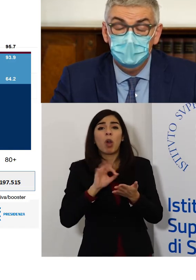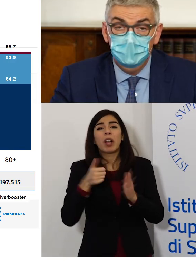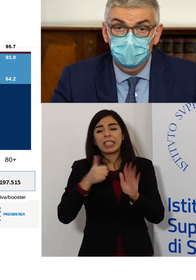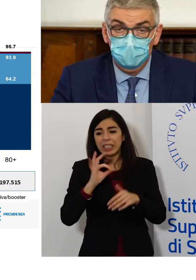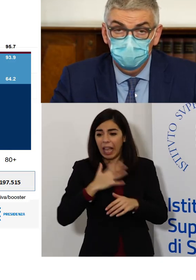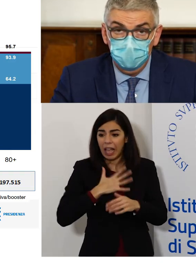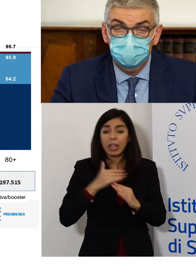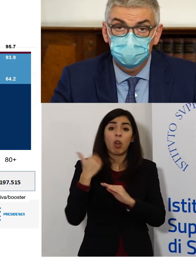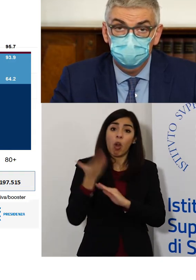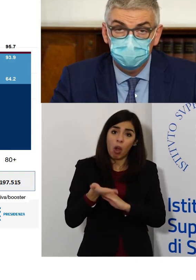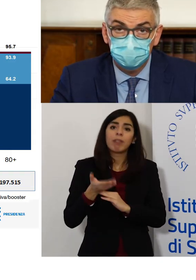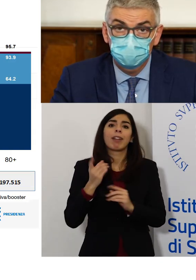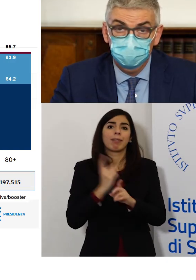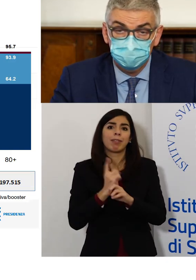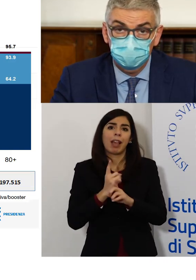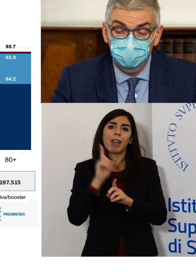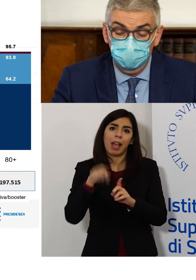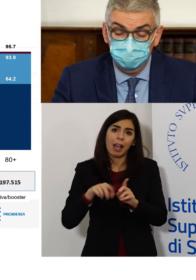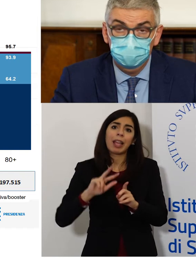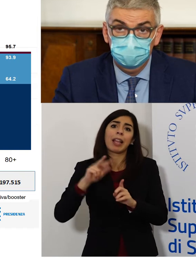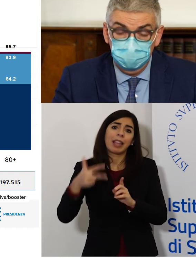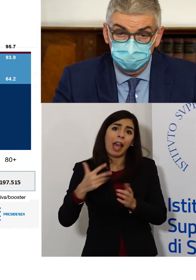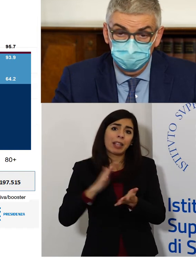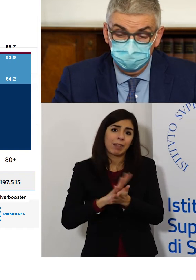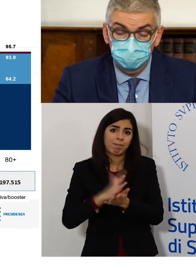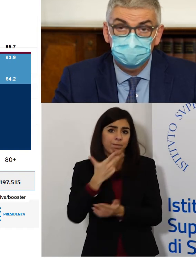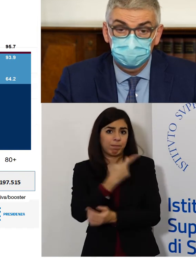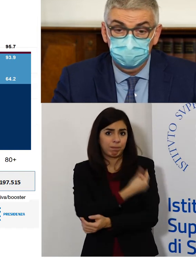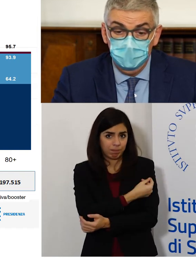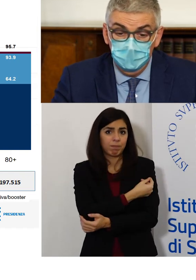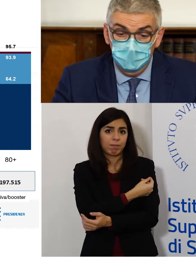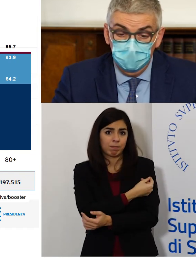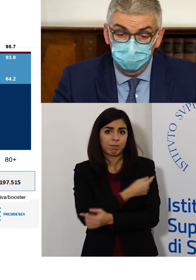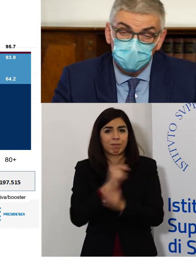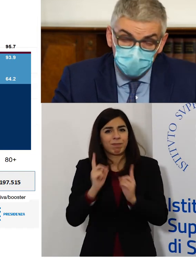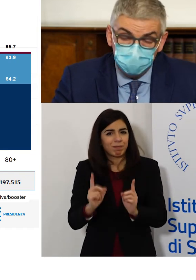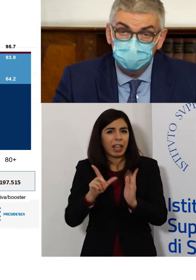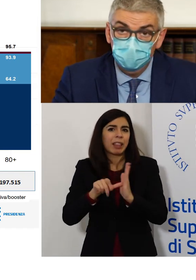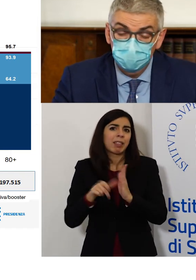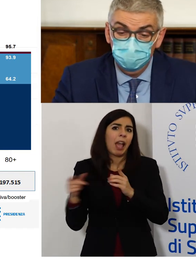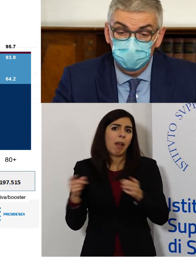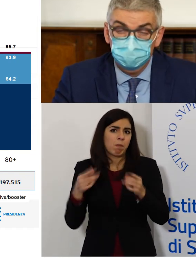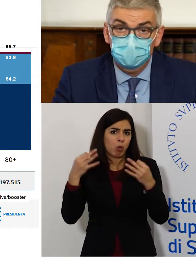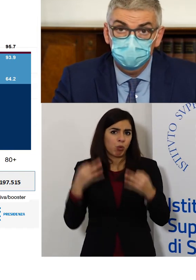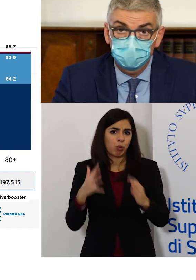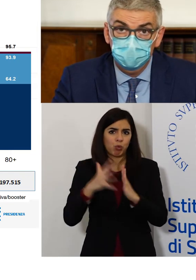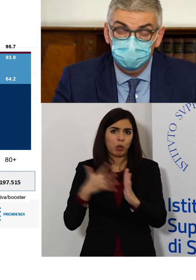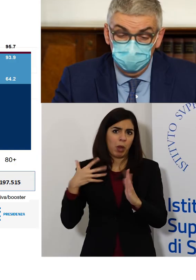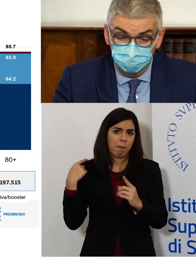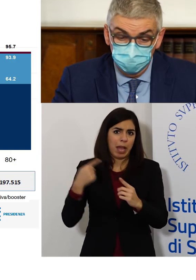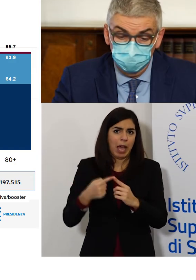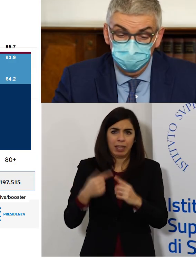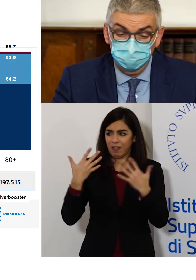60 anni completino il ciclo facendo la cosiddetta terza dose a distanza, a partire dal quinto mese, dal